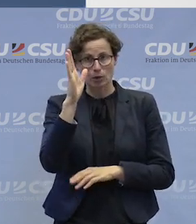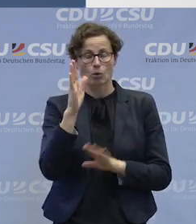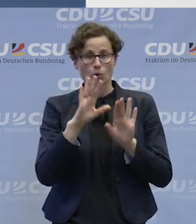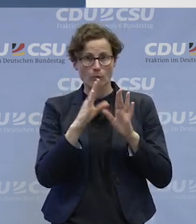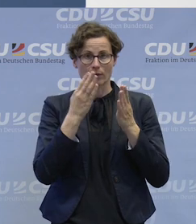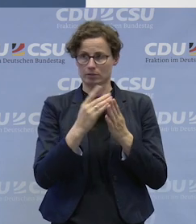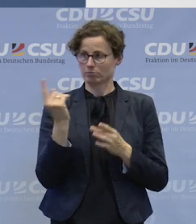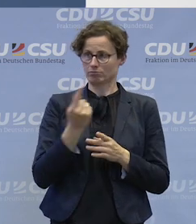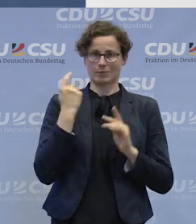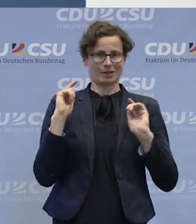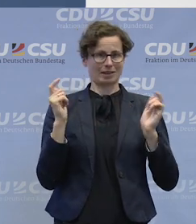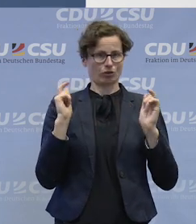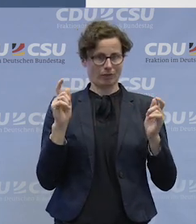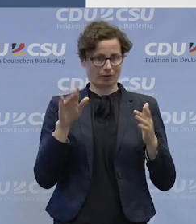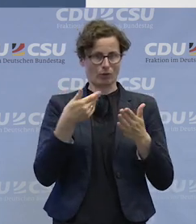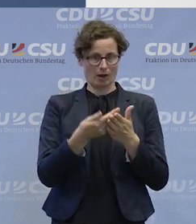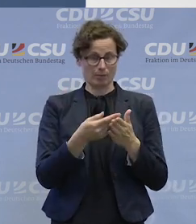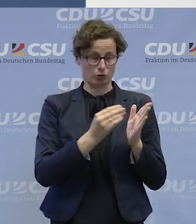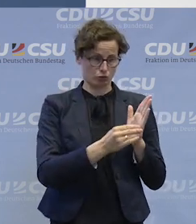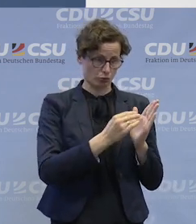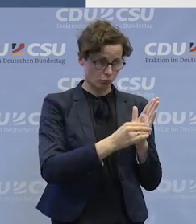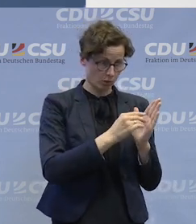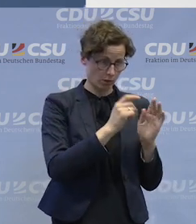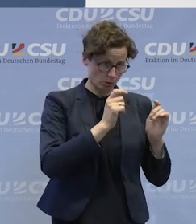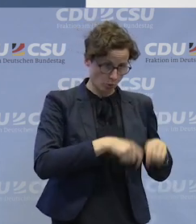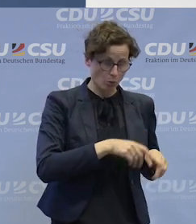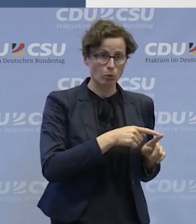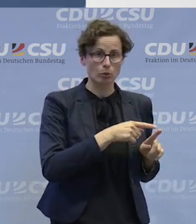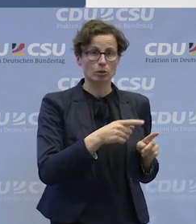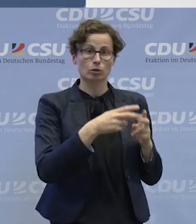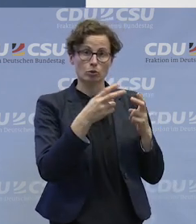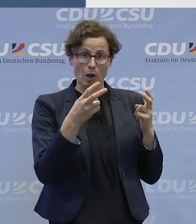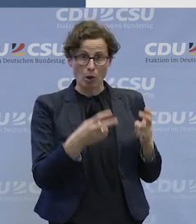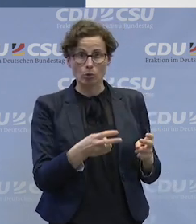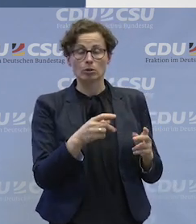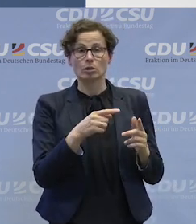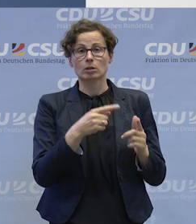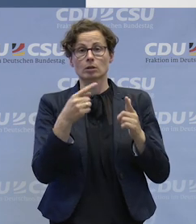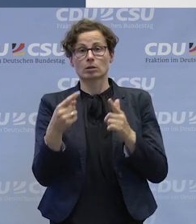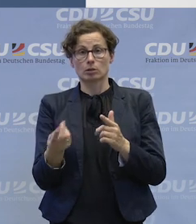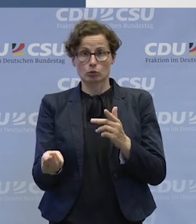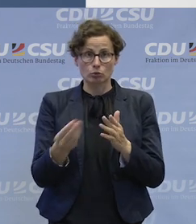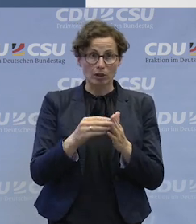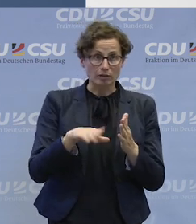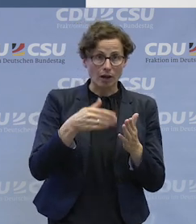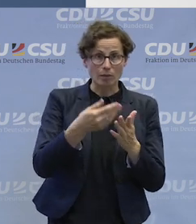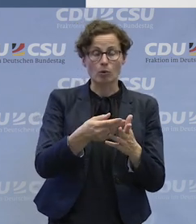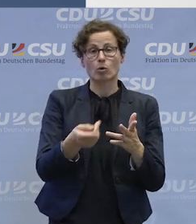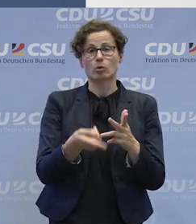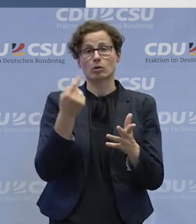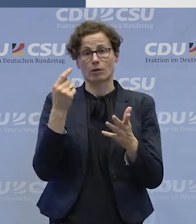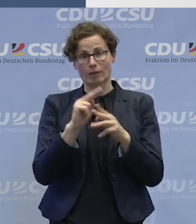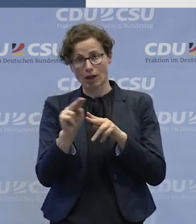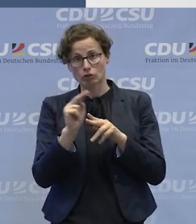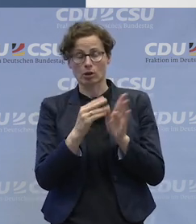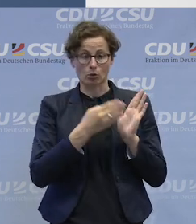eine gesellschaftliche Aufgabe. Und das geht im Schulsystem los. Das geht aber auch in zusätzlichen Angeboten, die man wahrnehmen